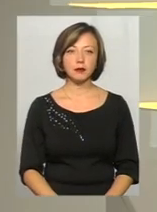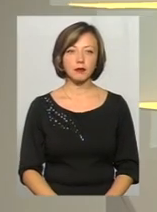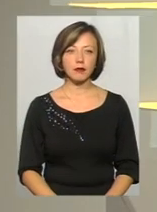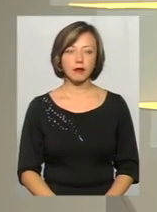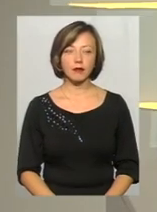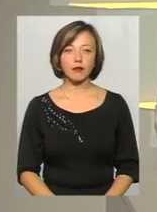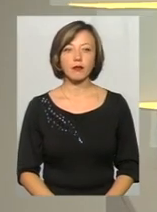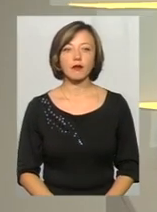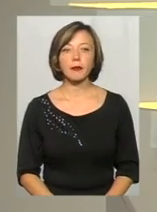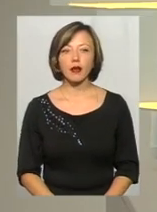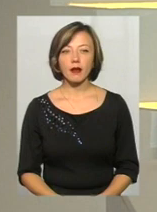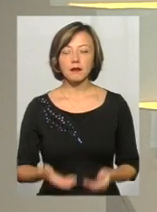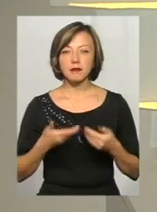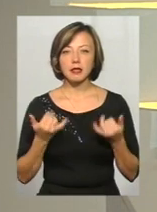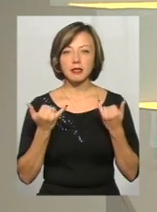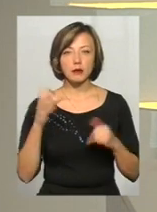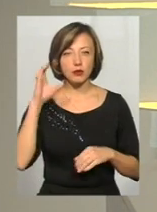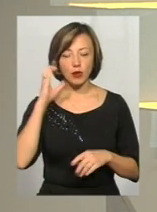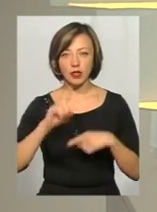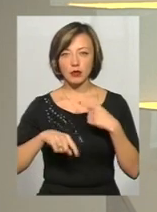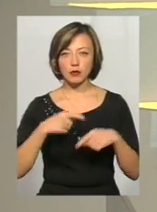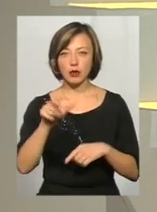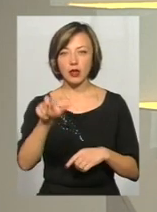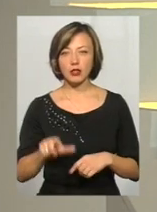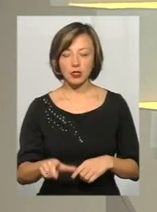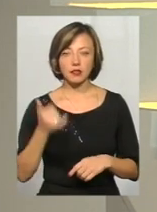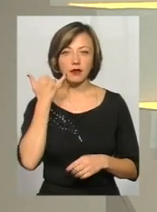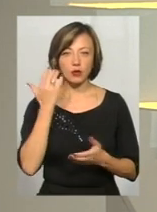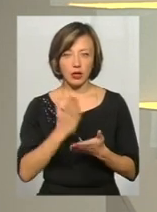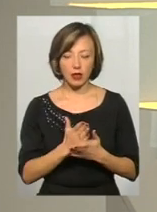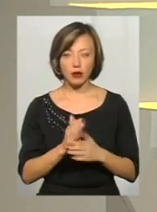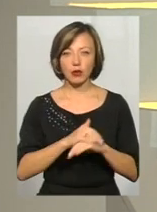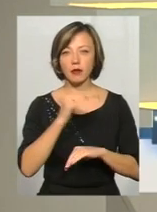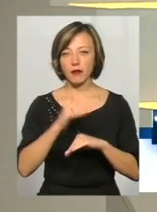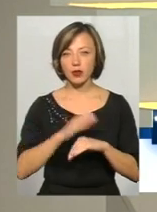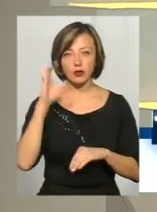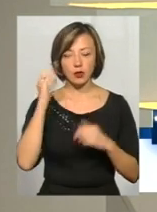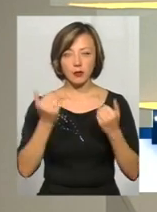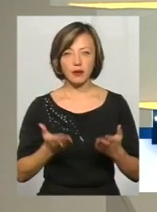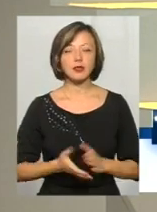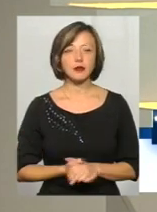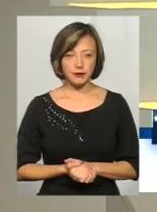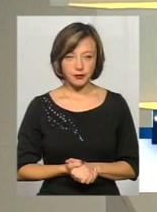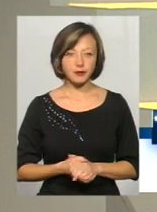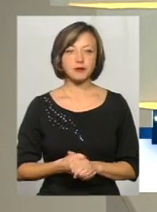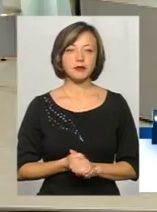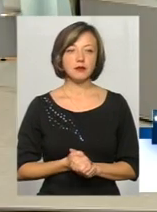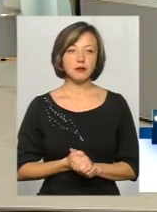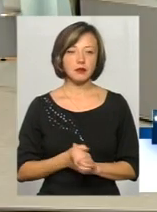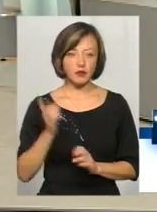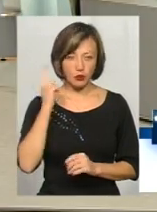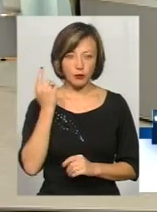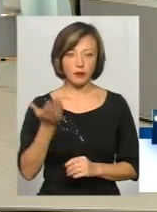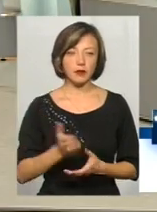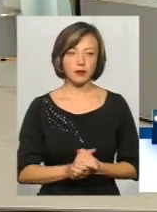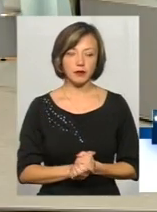А ми зараз можемо послухати наступного нашого глядача, він вже на зв'язку. Добрий вечір, слухаємо вас. Алло. Добрий вечір. Алло.